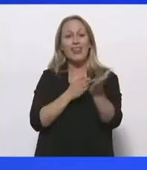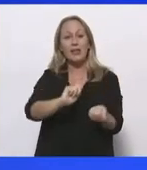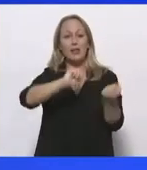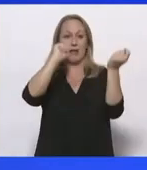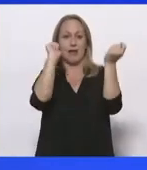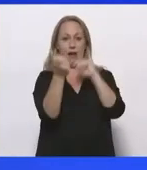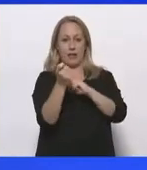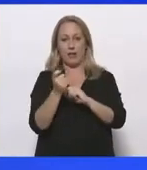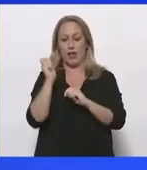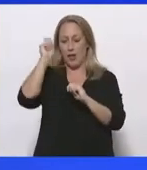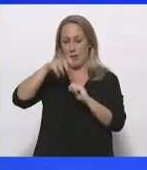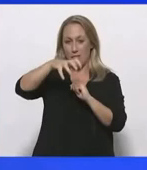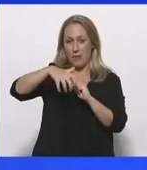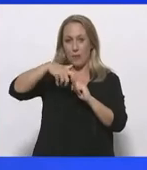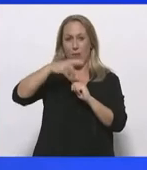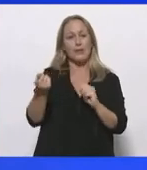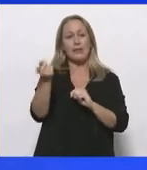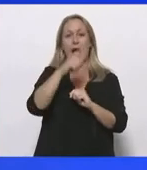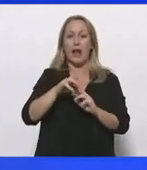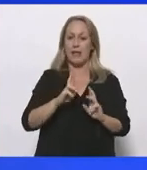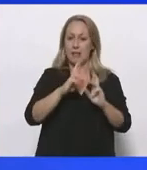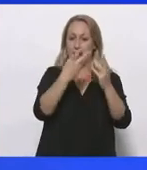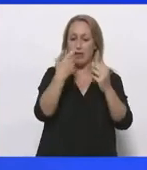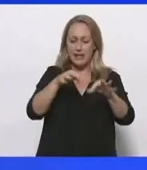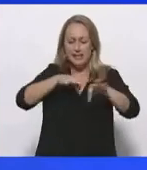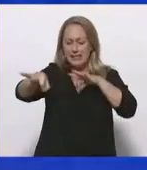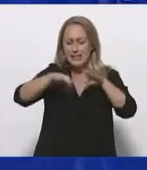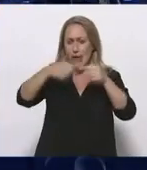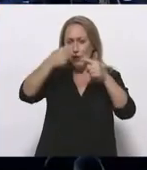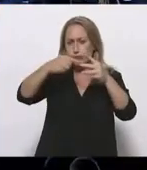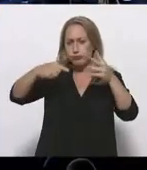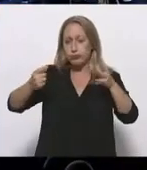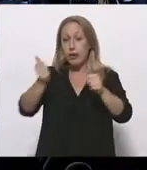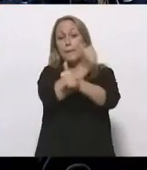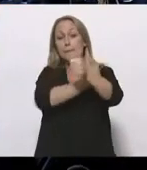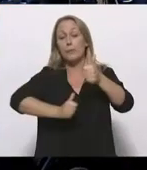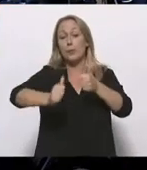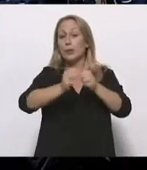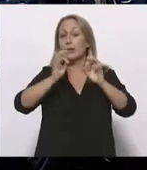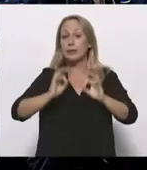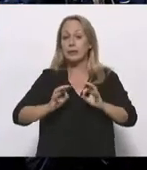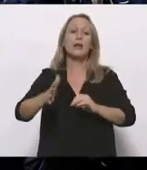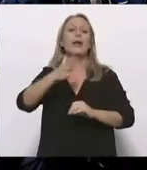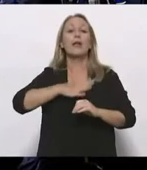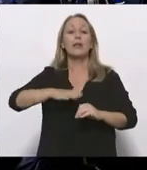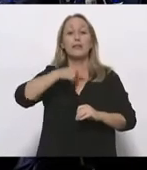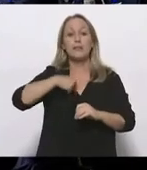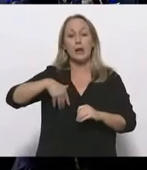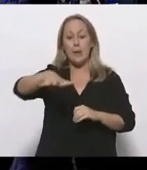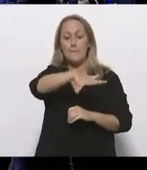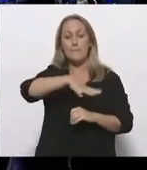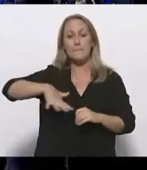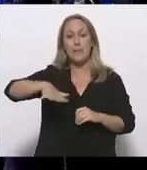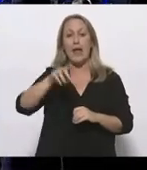σύνθετο σχέδιο, το οποίο συμπεριλαμβάνει πολλές διαφορετικές πτυχές. Σε πρώτη προτεραιότητα είναι να αποκτήσουμε τα εδάφια της ΔΕΗ για να δούμε πώς